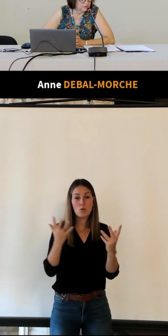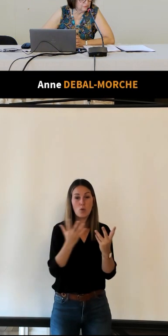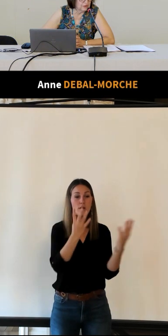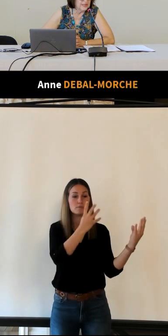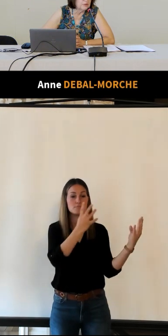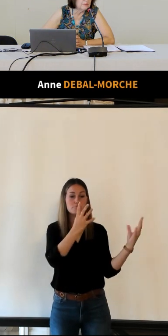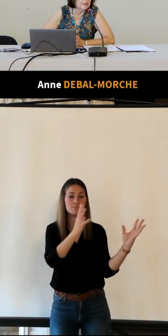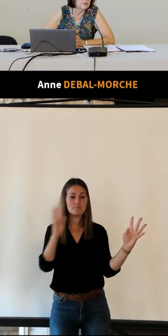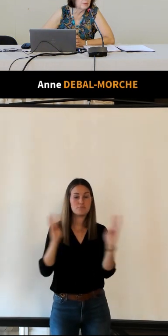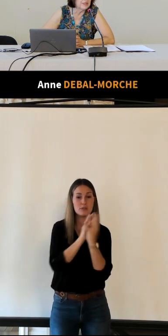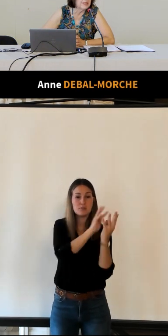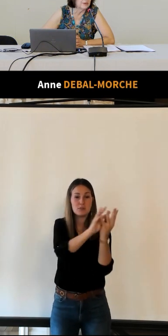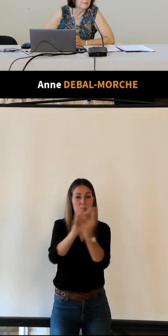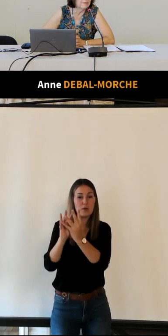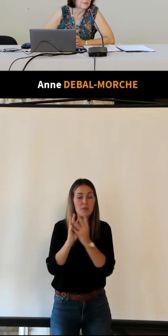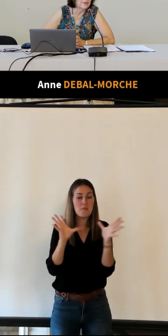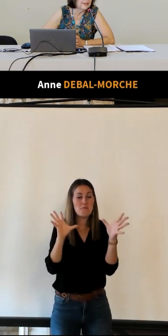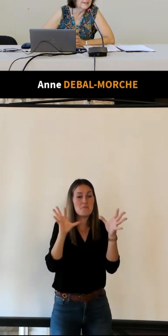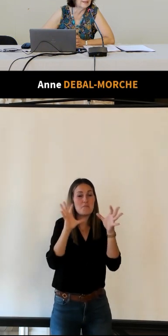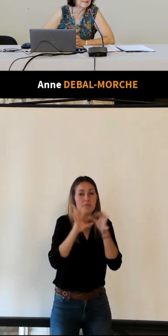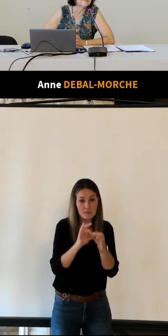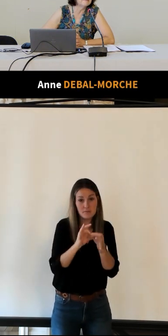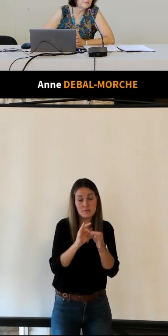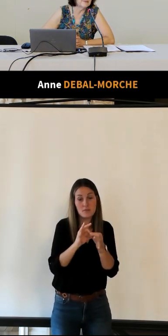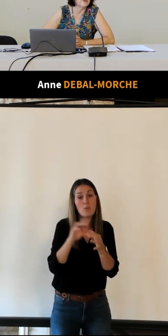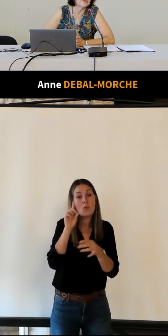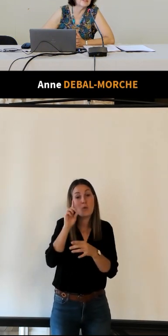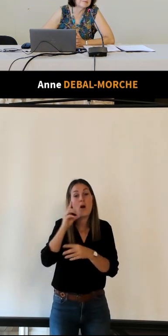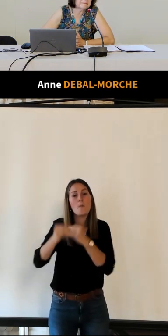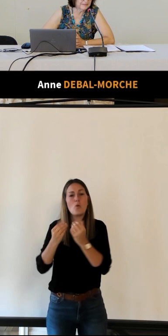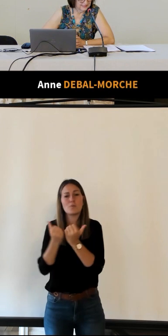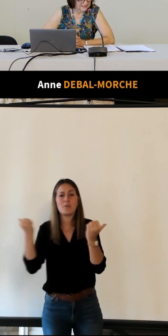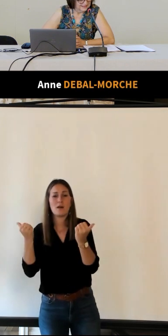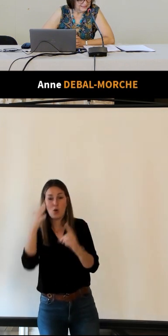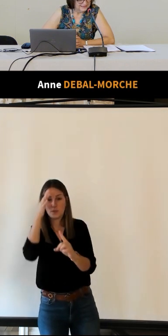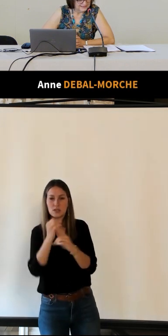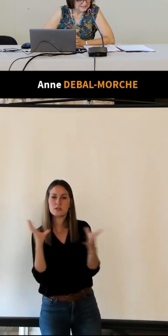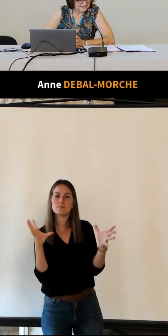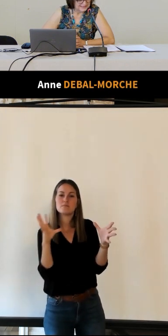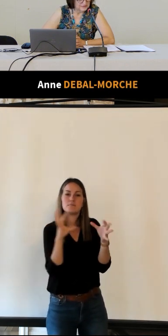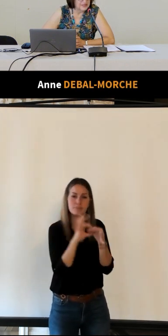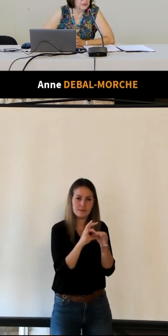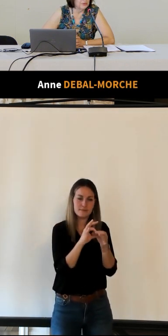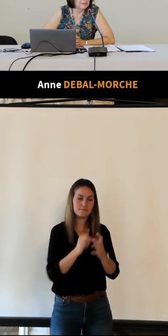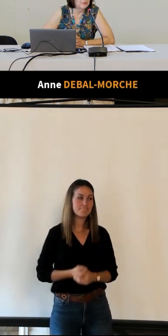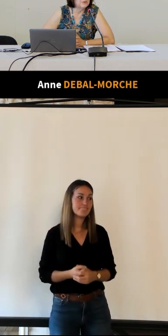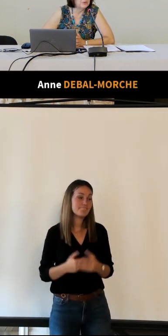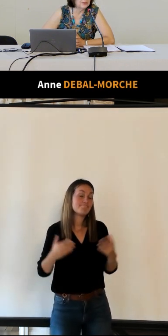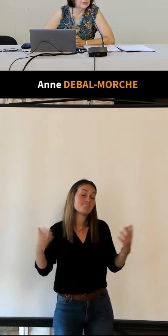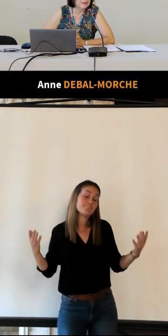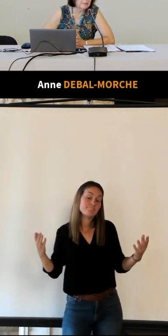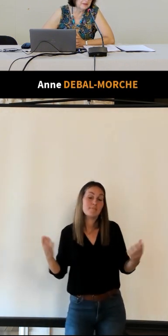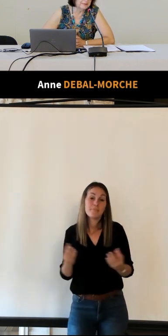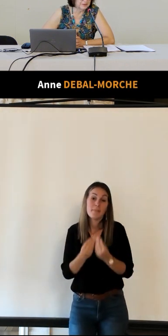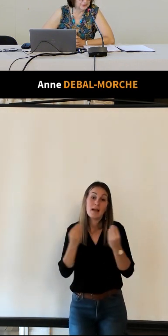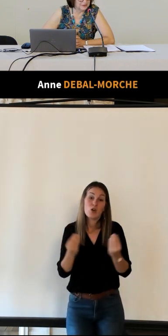cohésion dans un monde plein d'oppositions donc là c'est malheureusement cette vision un peu d'union